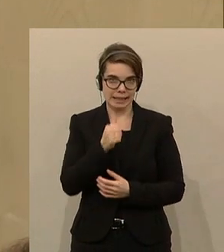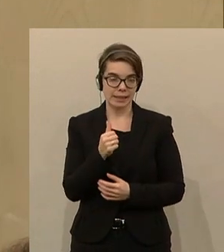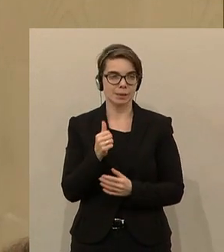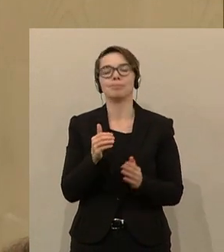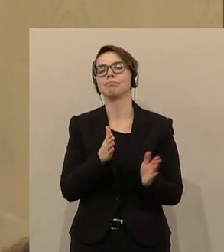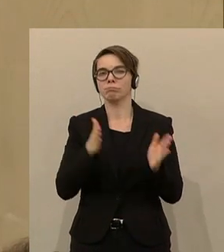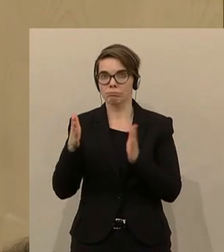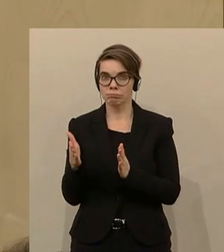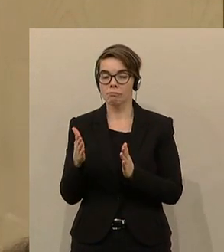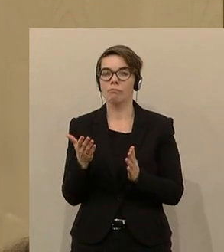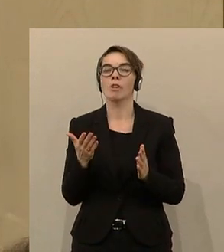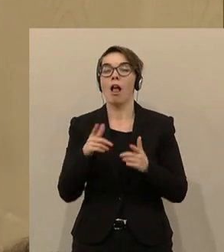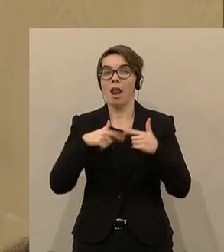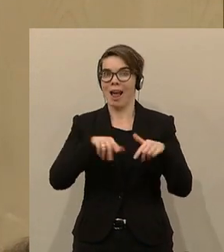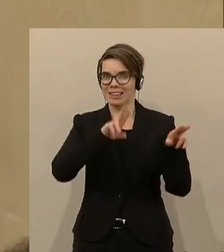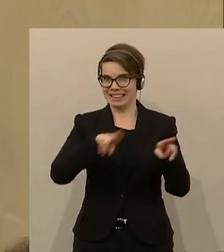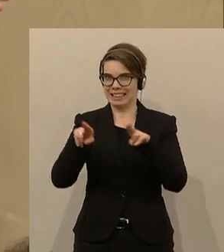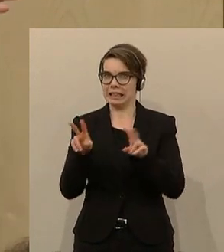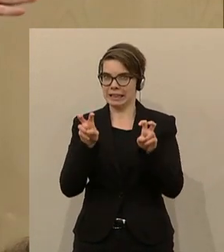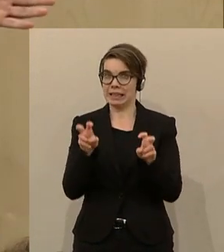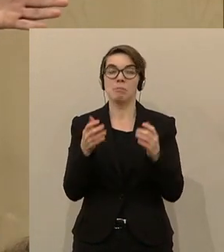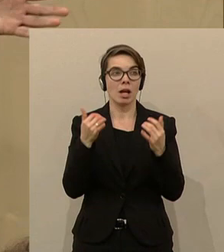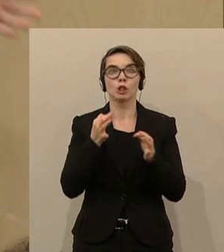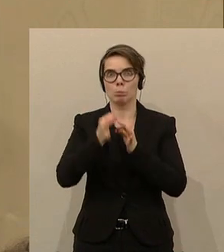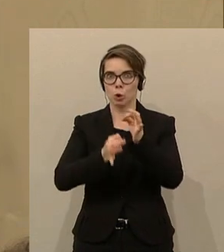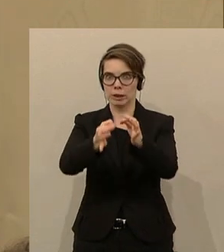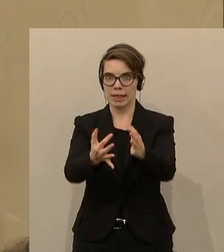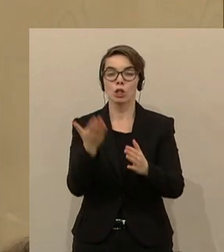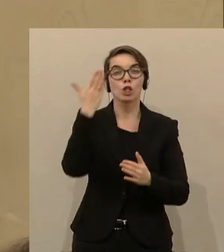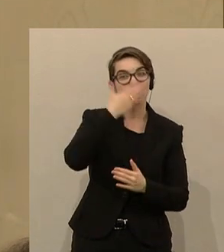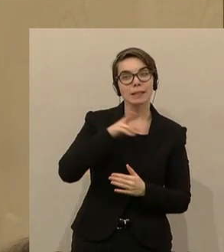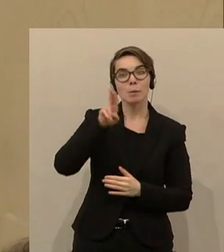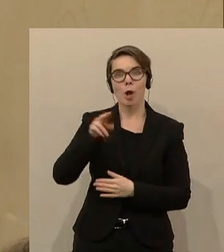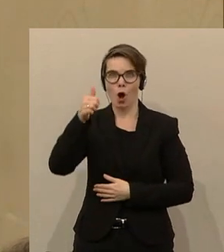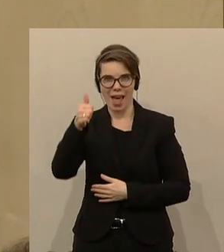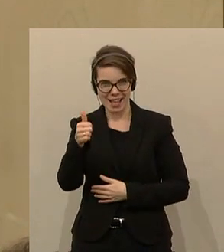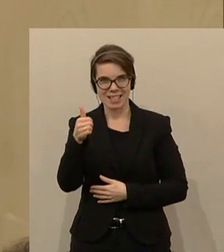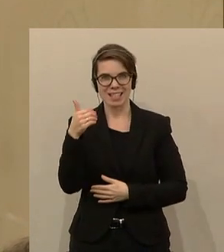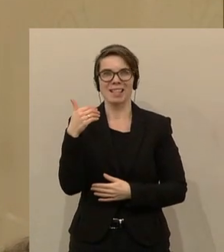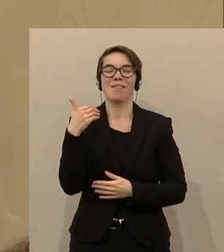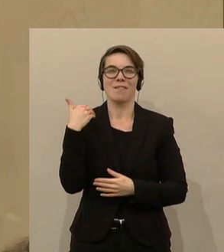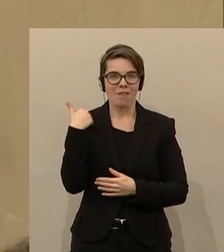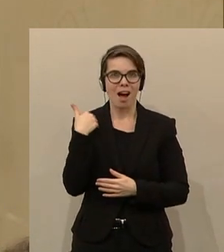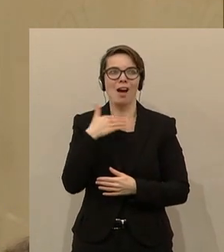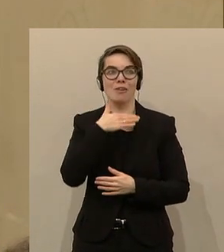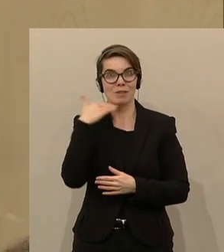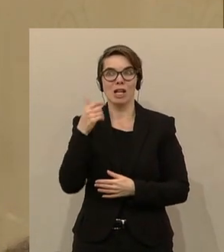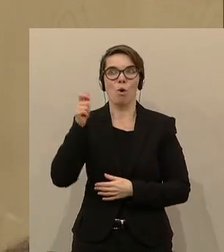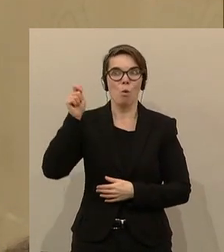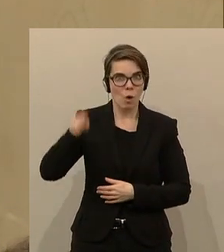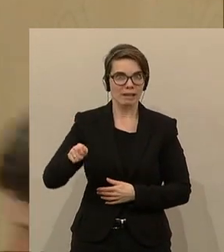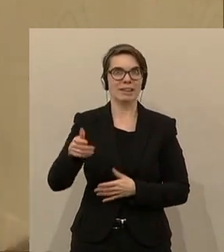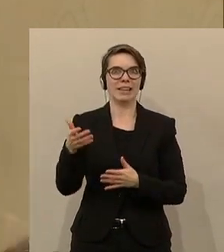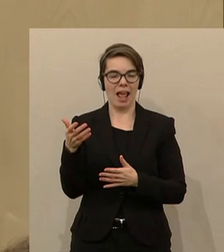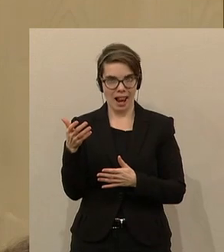im Landesgericht. Dort findet der Prozess statt, wo Schwarz-Blau I gerade verurteilt wird für all das, was es gemacht hat, nämlich